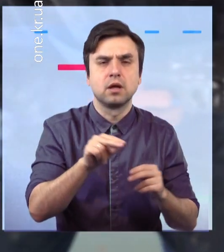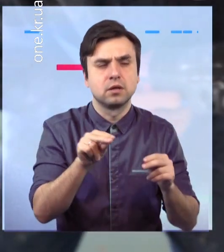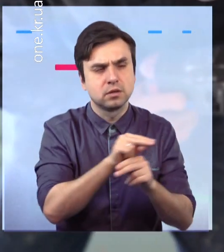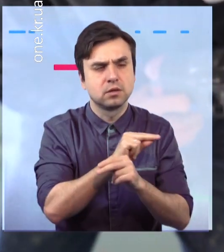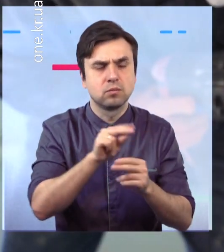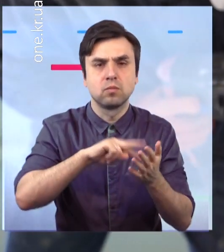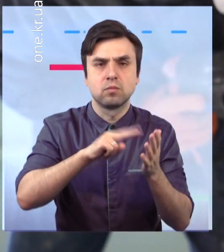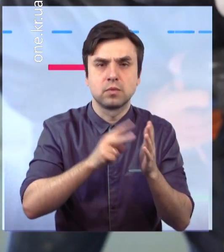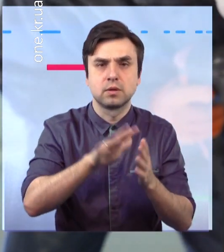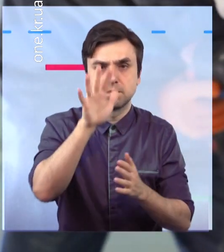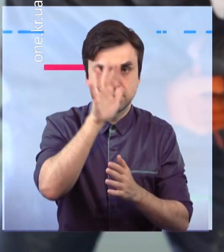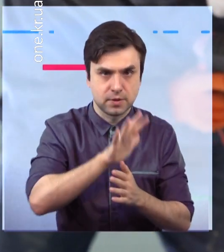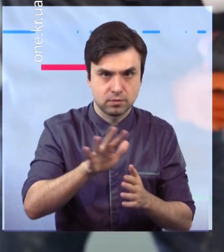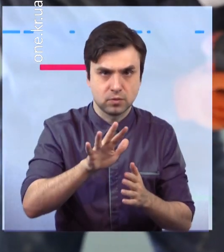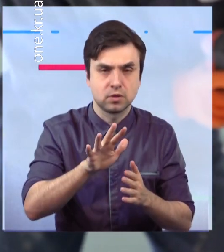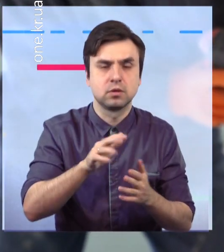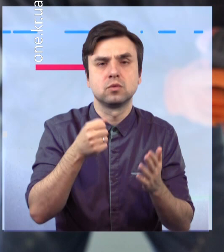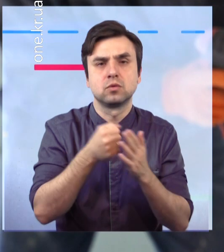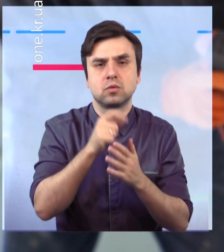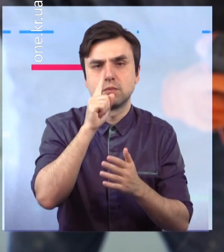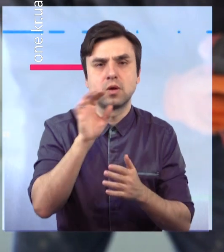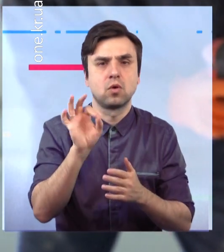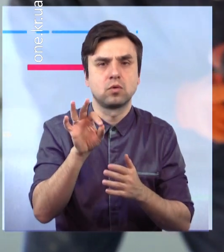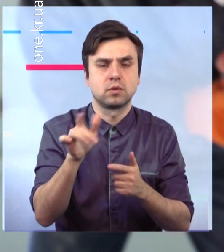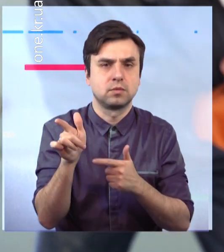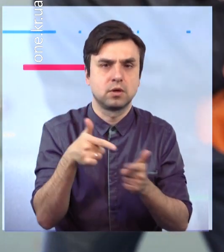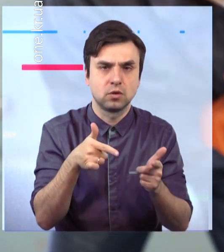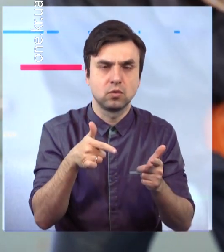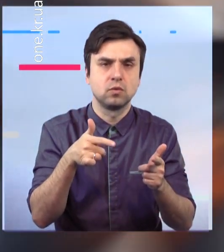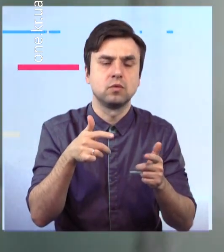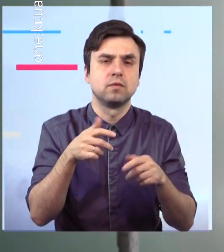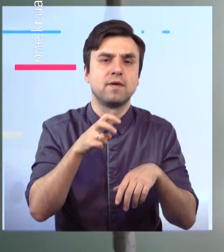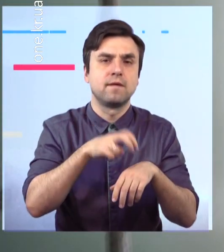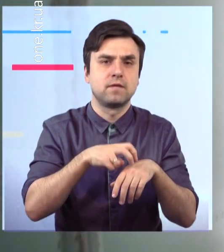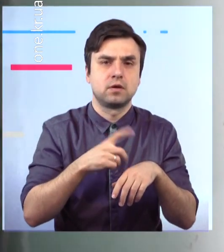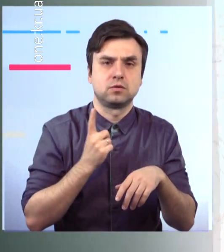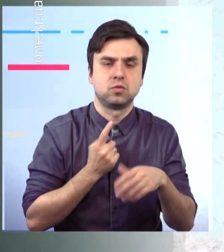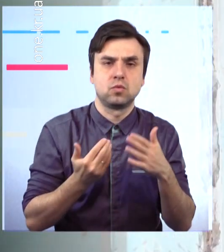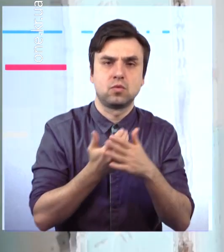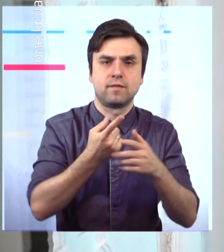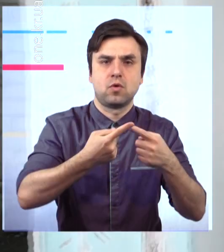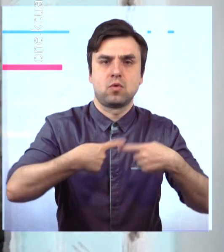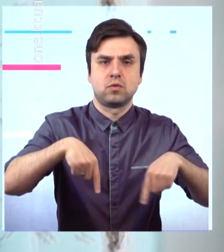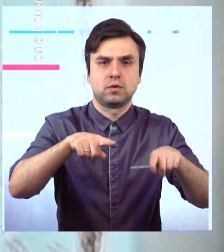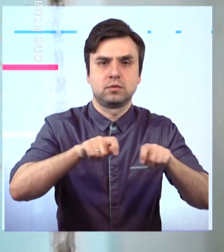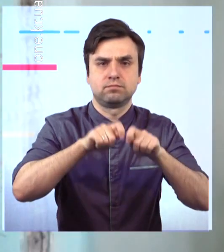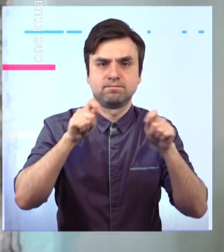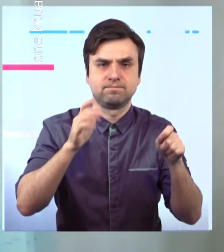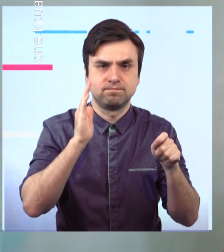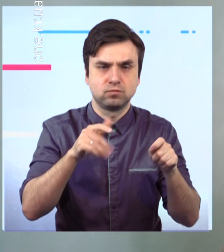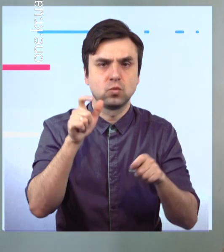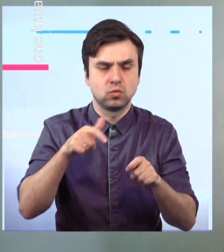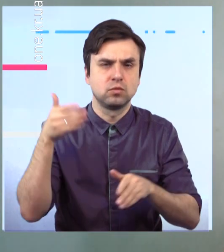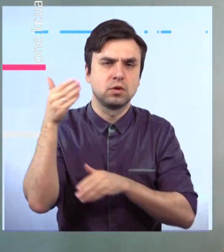Медики вже в очікуванні оновленого відділення, де будуть надавати фахові послуги пацієнтам. Всього планують оновити близько 20 приміщень